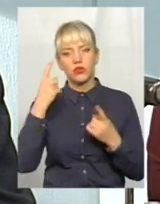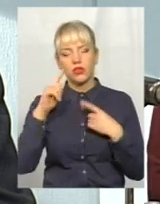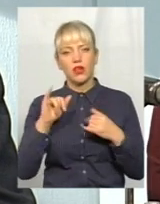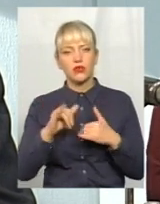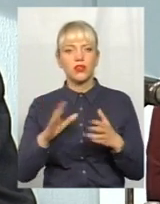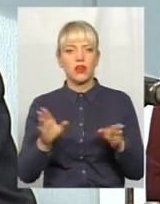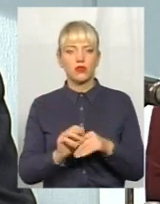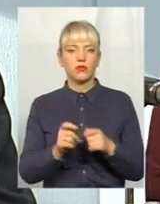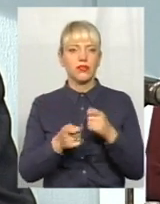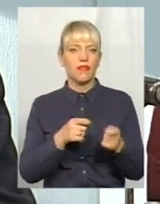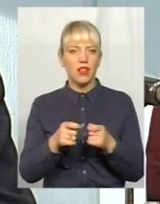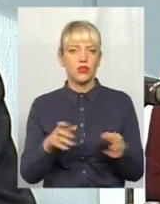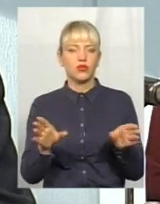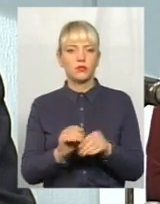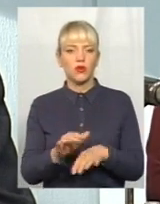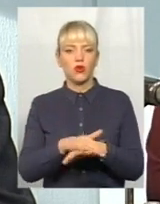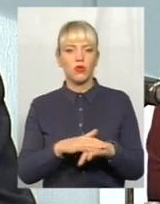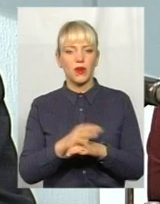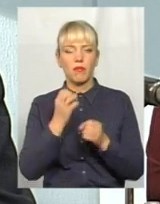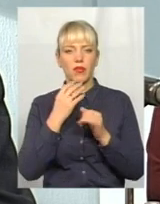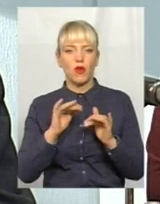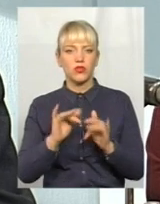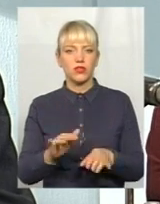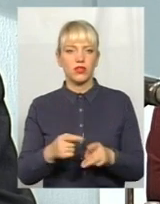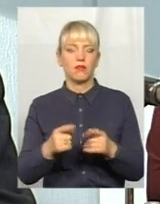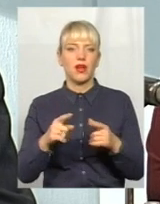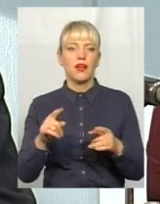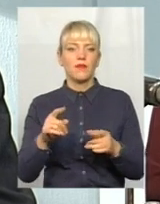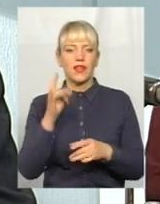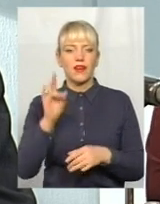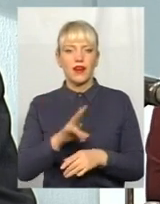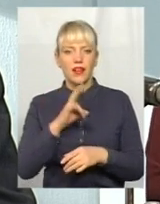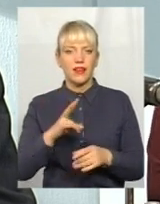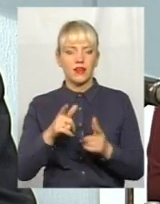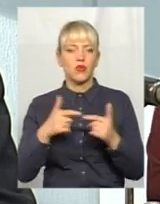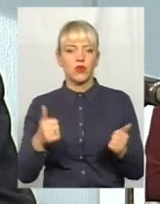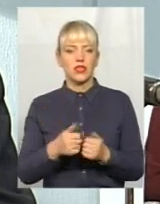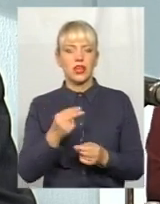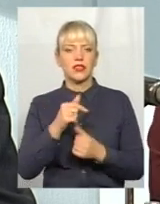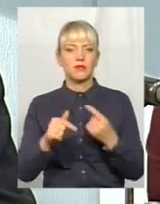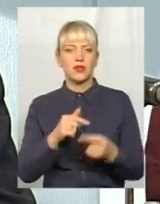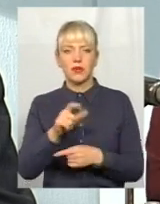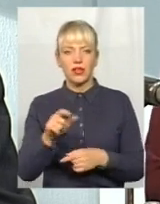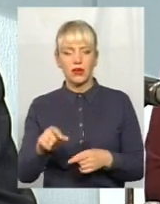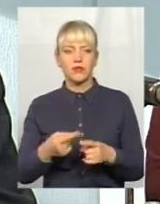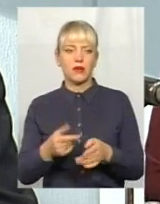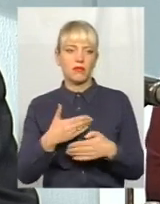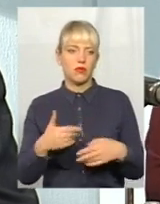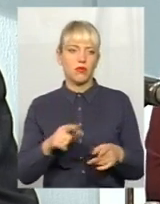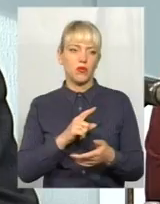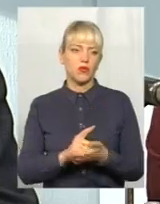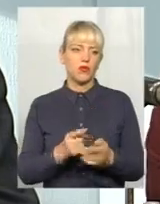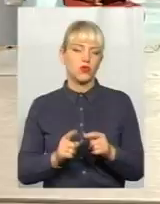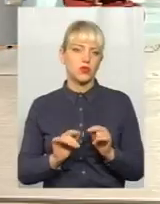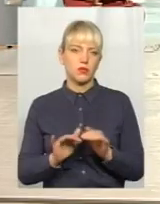спільно з громадськістю, благодійними, з релігійними організаціями, з підприємцями, взагалі з небайдужими людьми, обов'язково цю справу